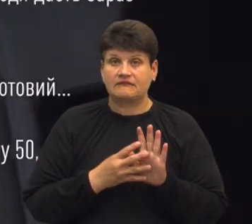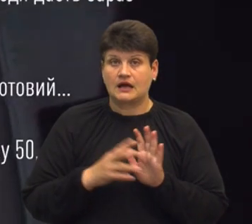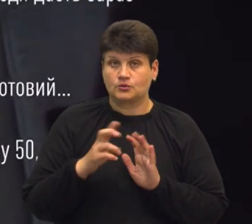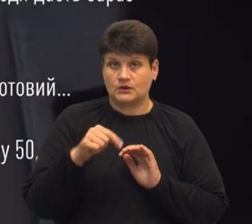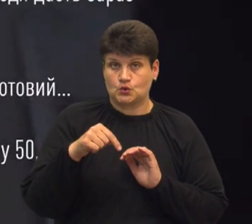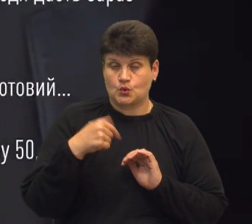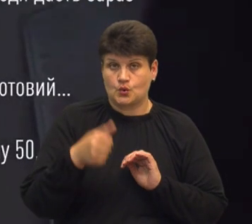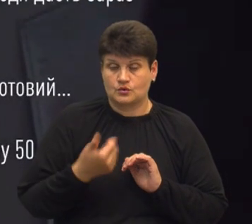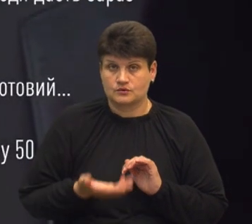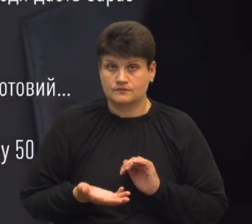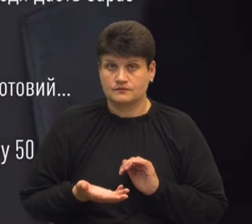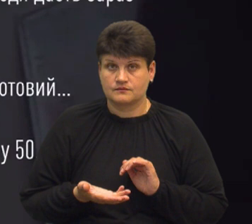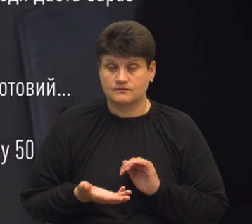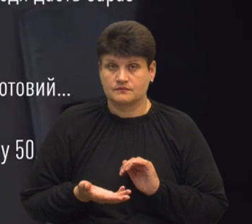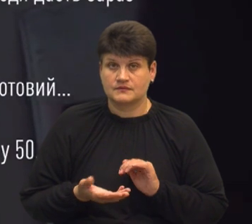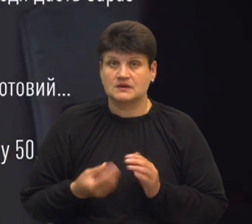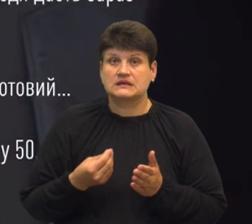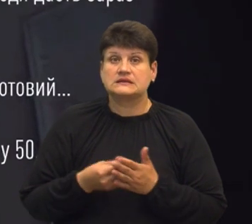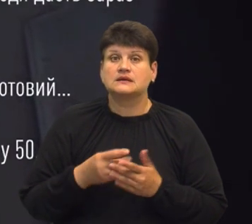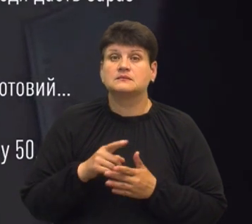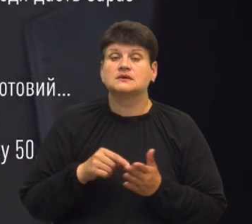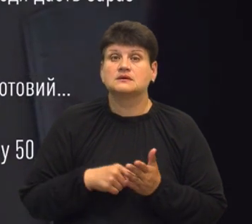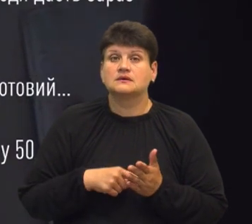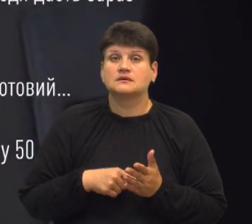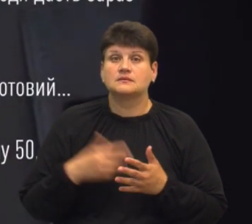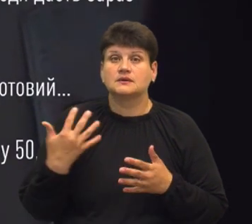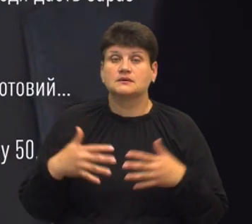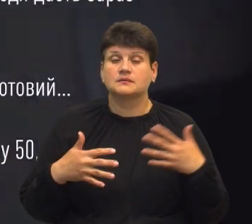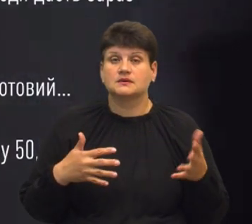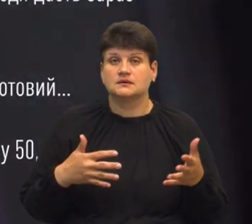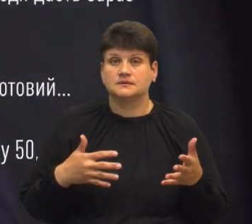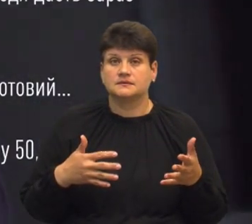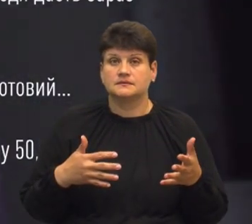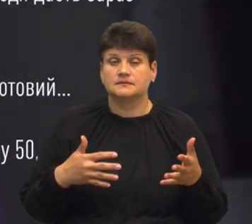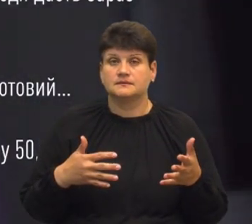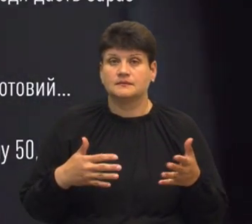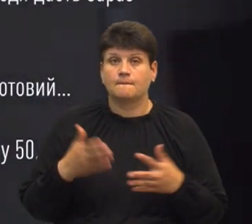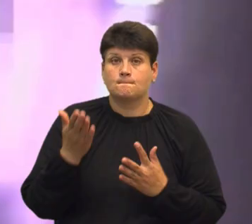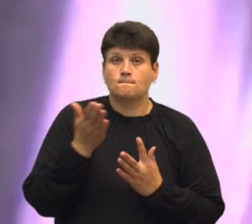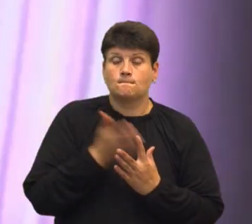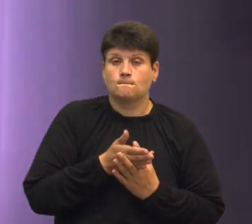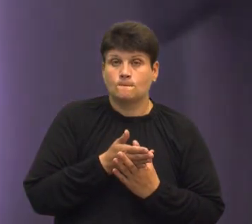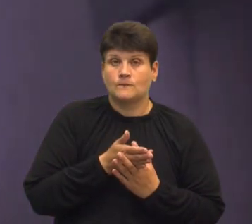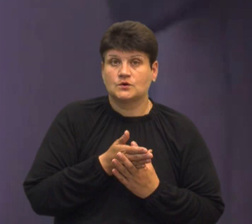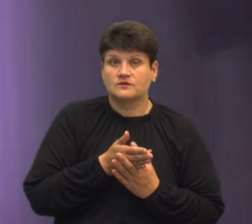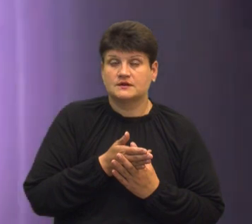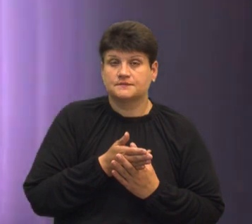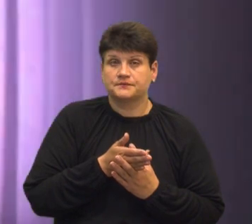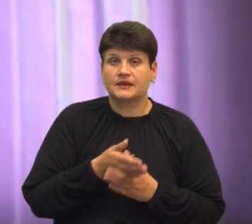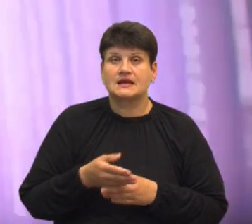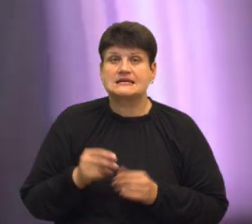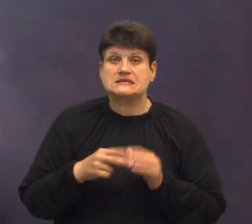року. Кажи це на питання. Туди 50, йому п'ять сюди. Половина, йому половина. 17